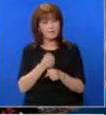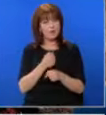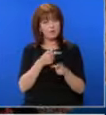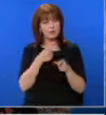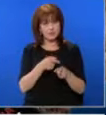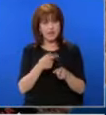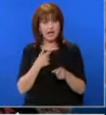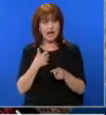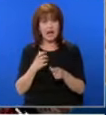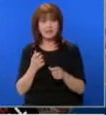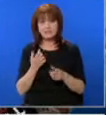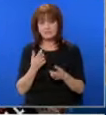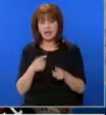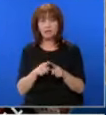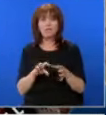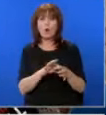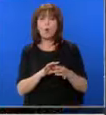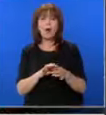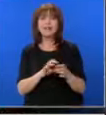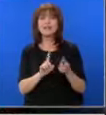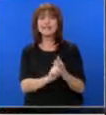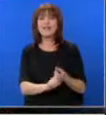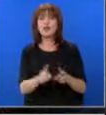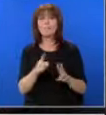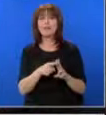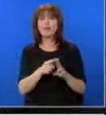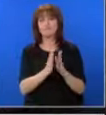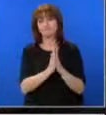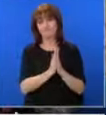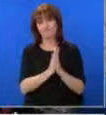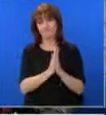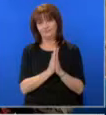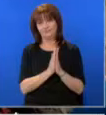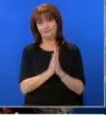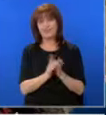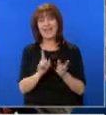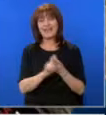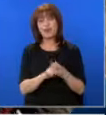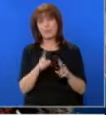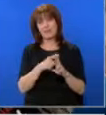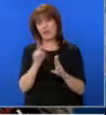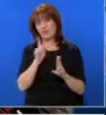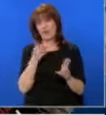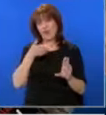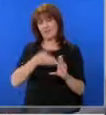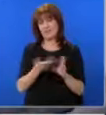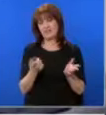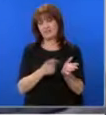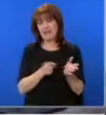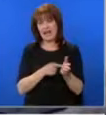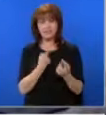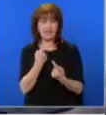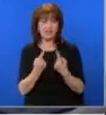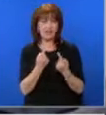по-скоро в коалиция с него отколкото с Борисов. Призвавам го Кирил да не влиза в тия древни интриги. Всичките сме били